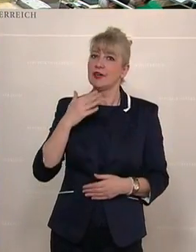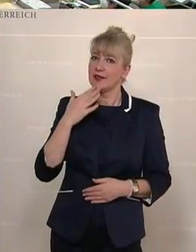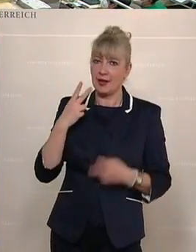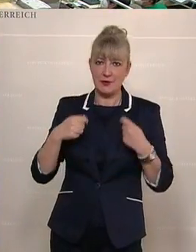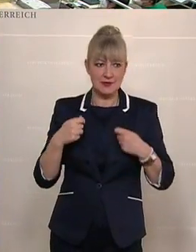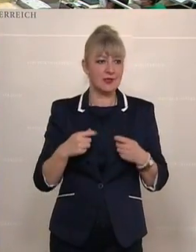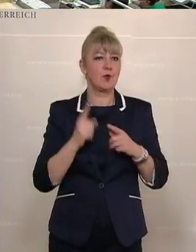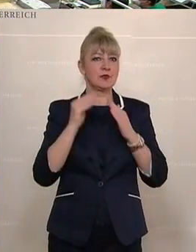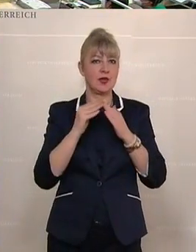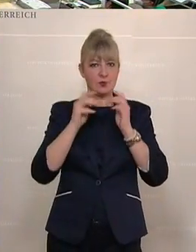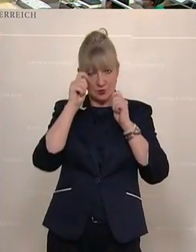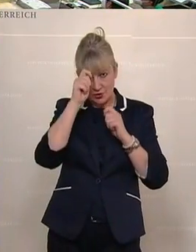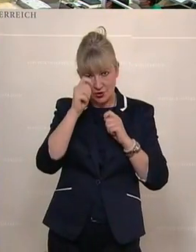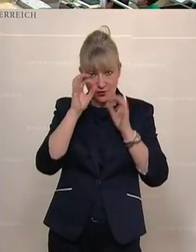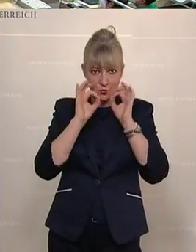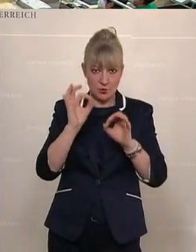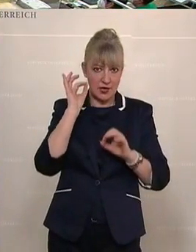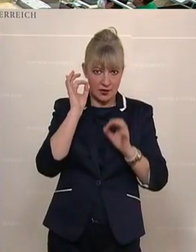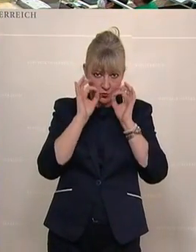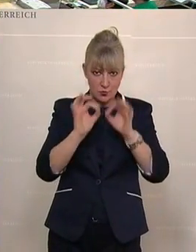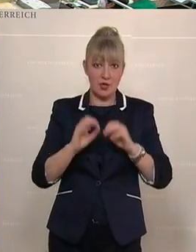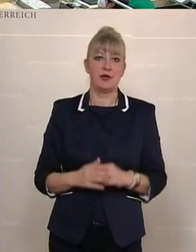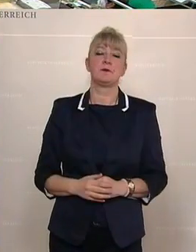Jahres in Kraft getreten und richtet sich vor allem an große Social-Media-Anbieter.